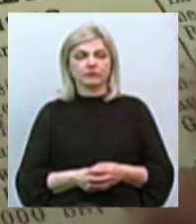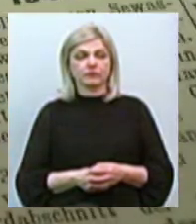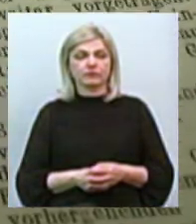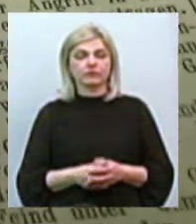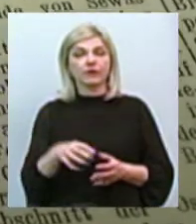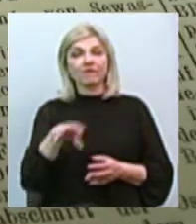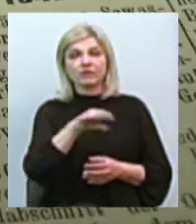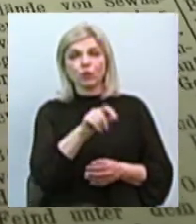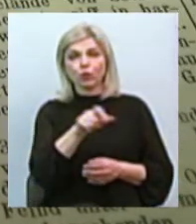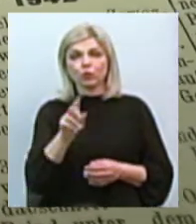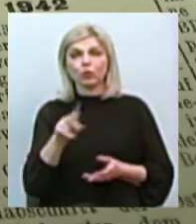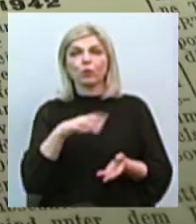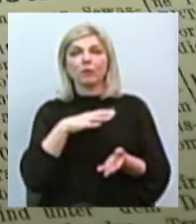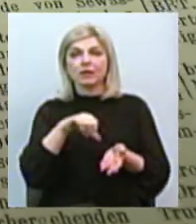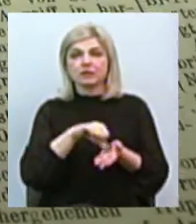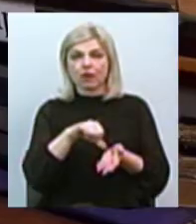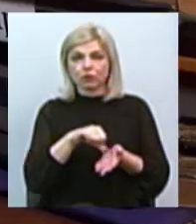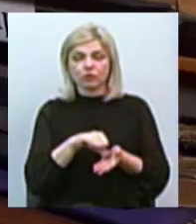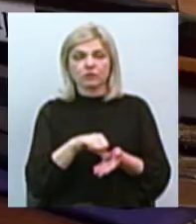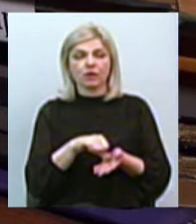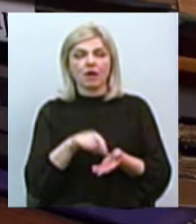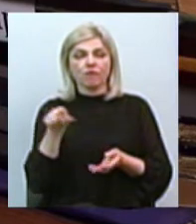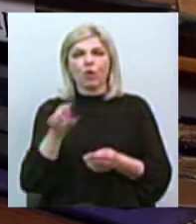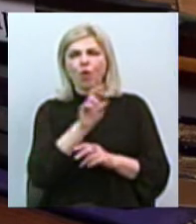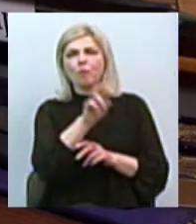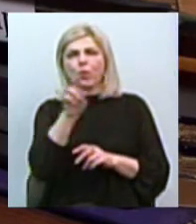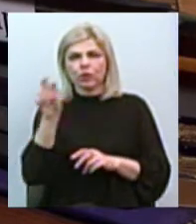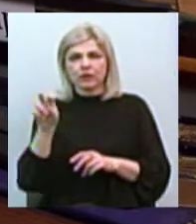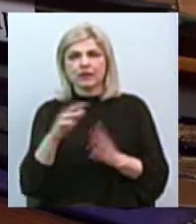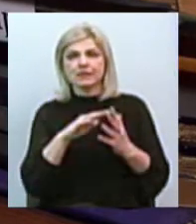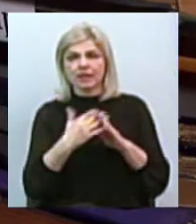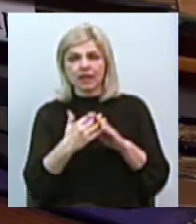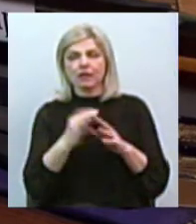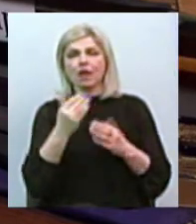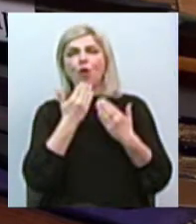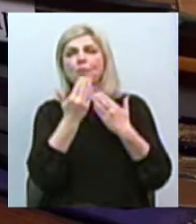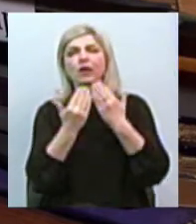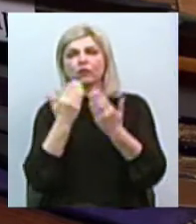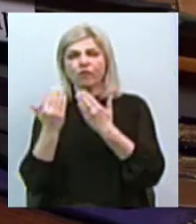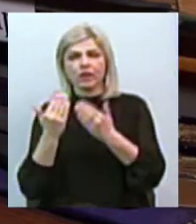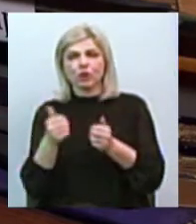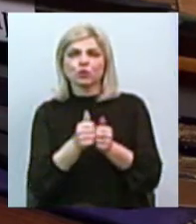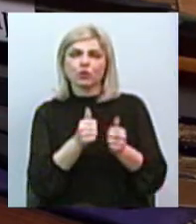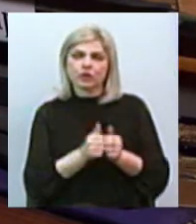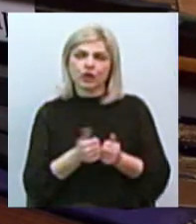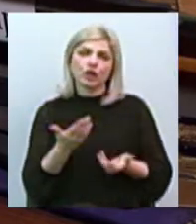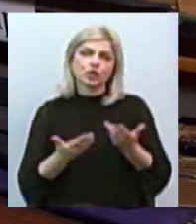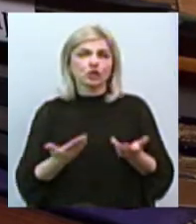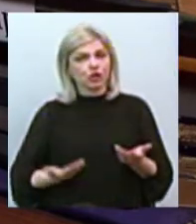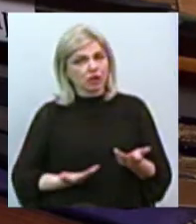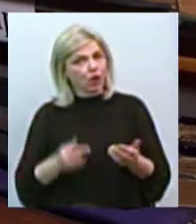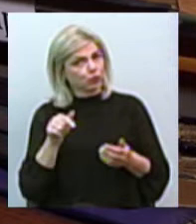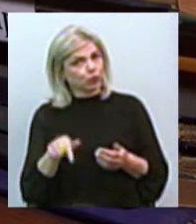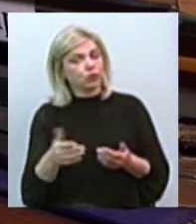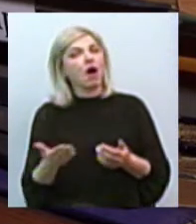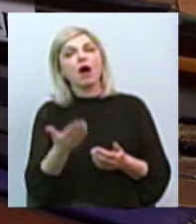залучені, вони обходили ці села і опитували сусідів, чи жила тут яка сім'я,